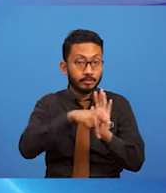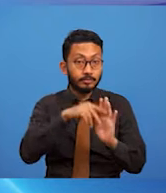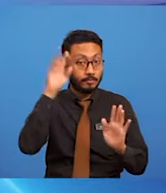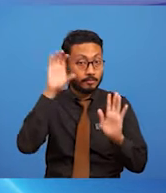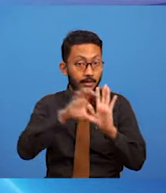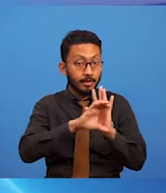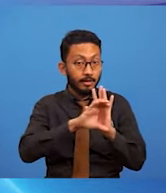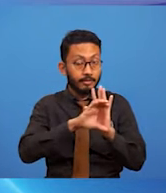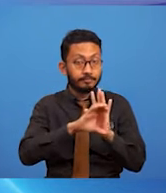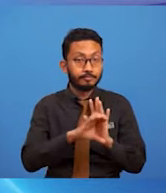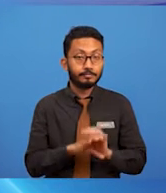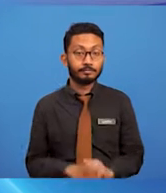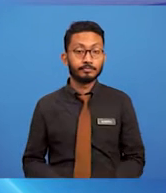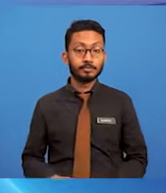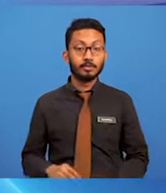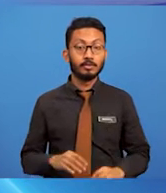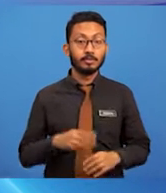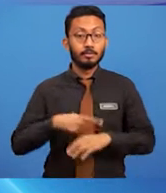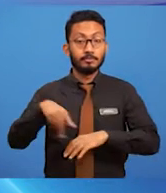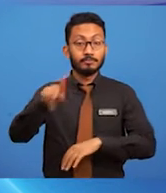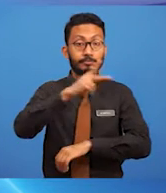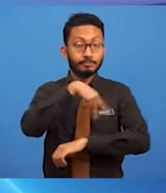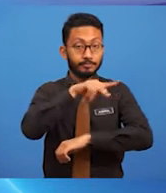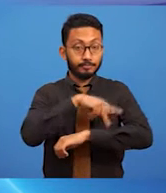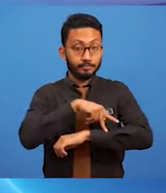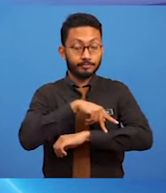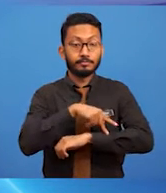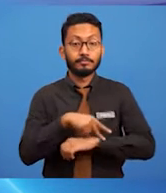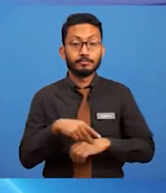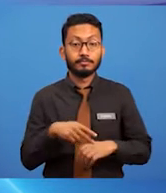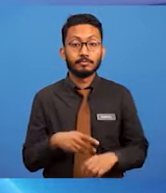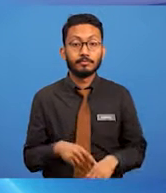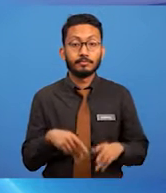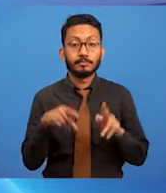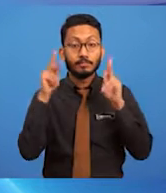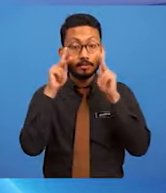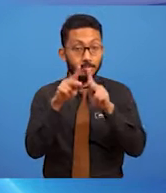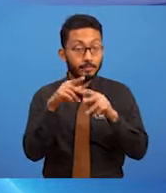pemandangan dan lukisan hidup yang realistik.